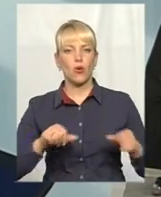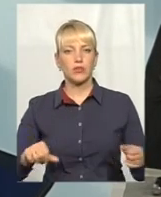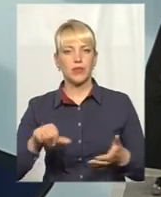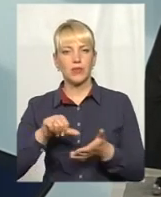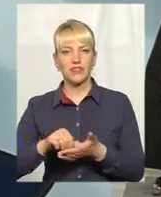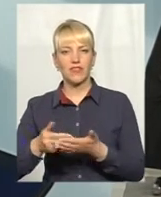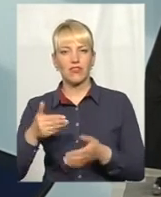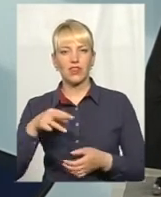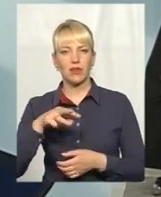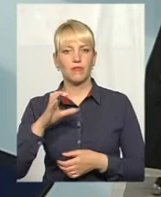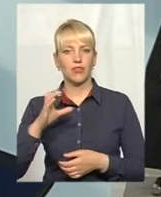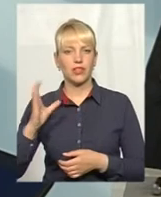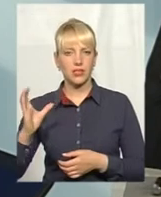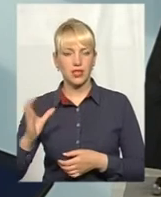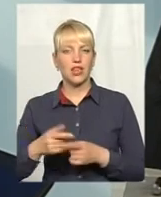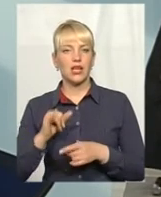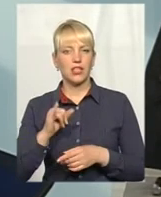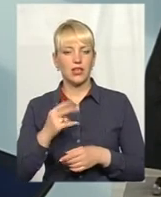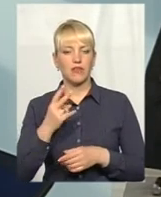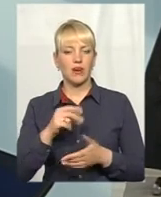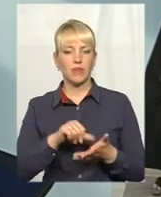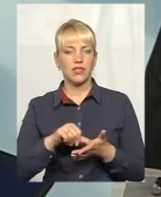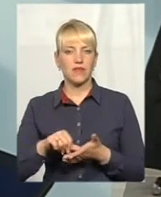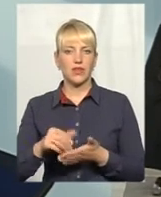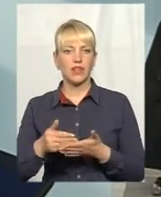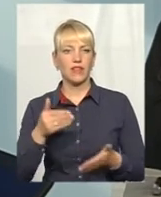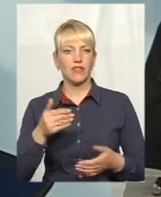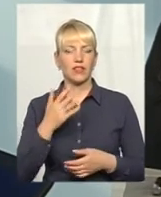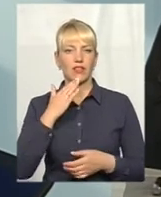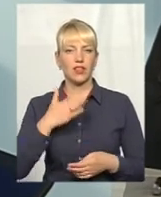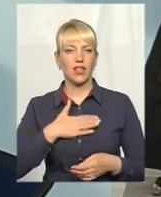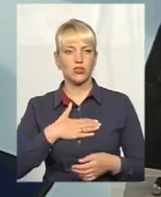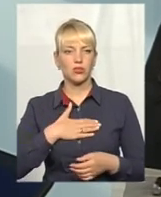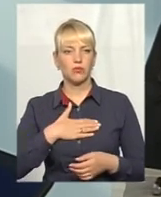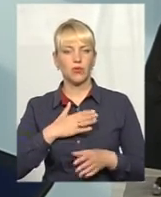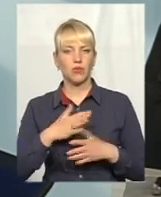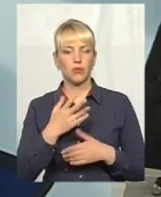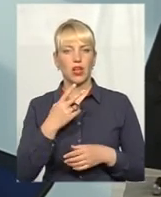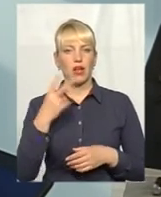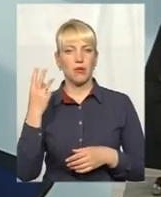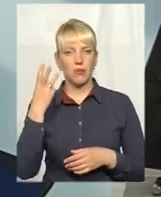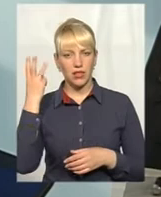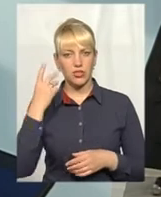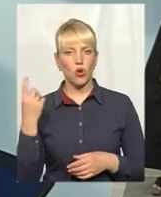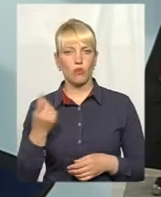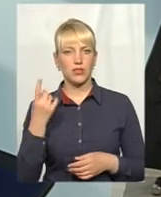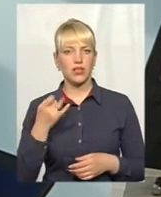внутрішніх справ і два представника від, в нашому випадку, Хмельницької обласної ради.